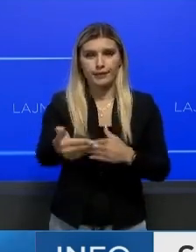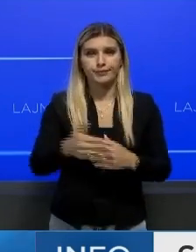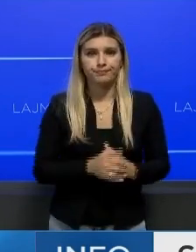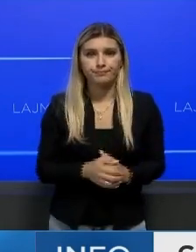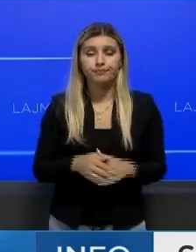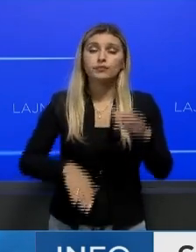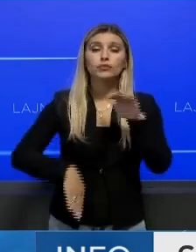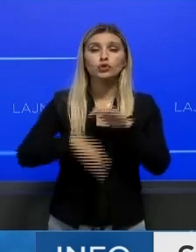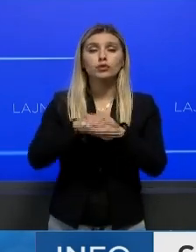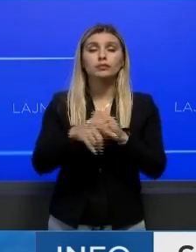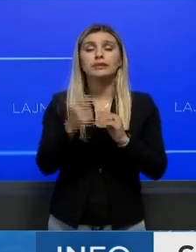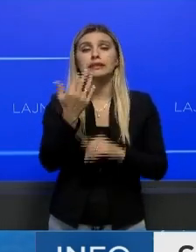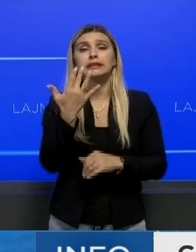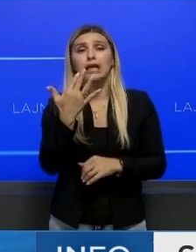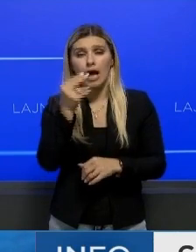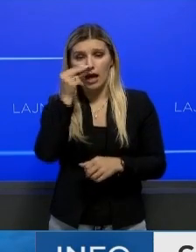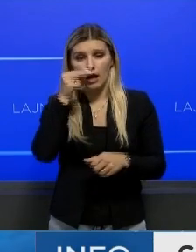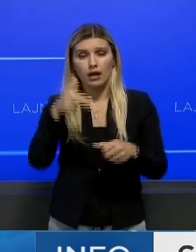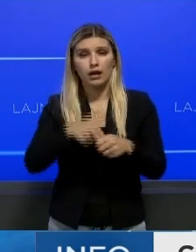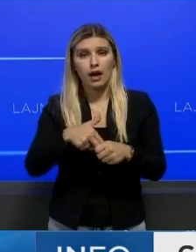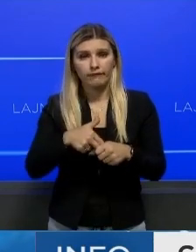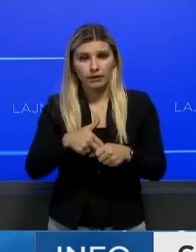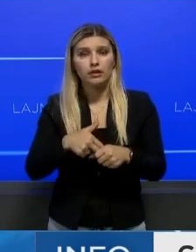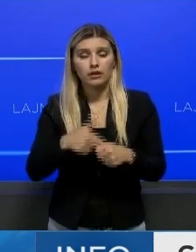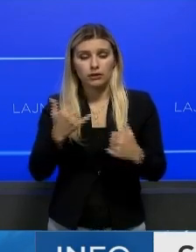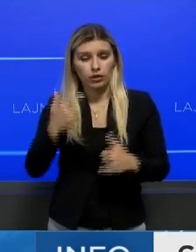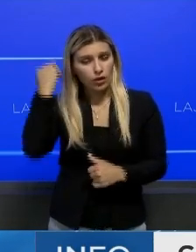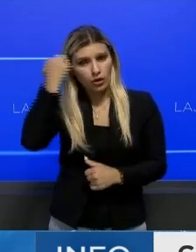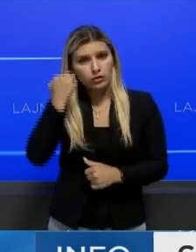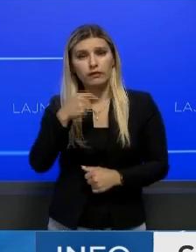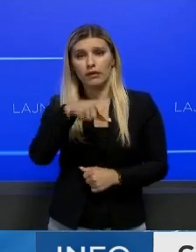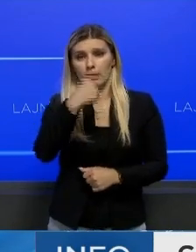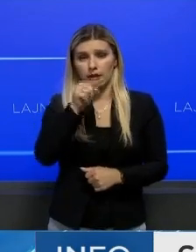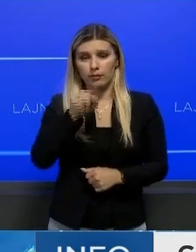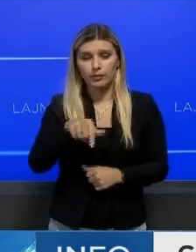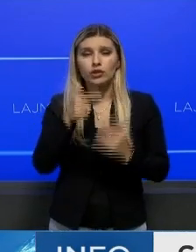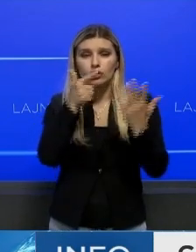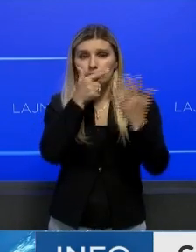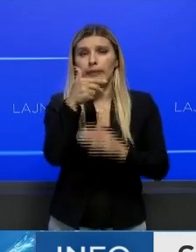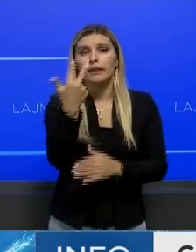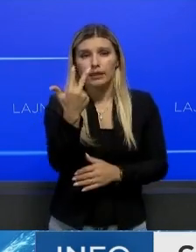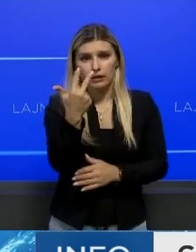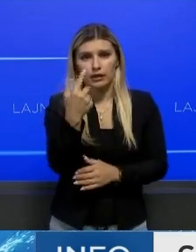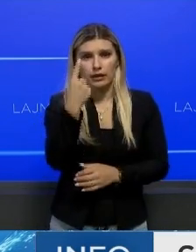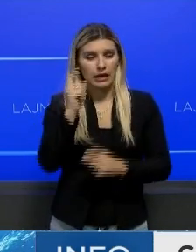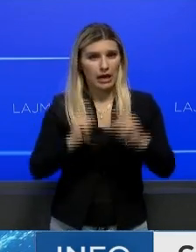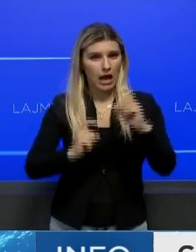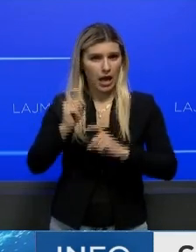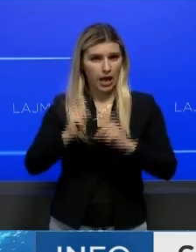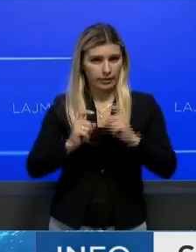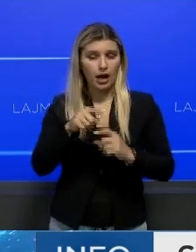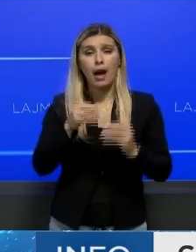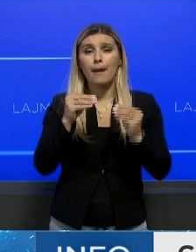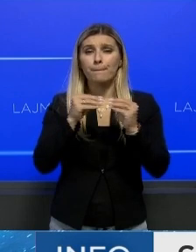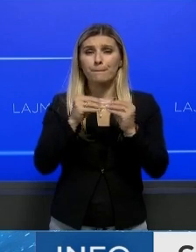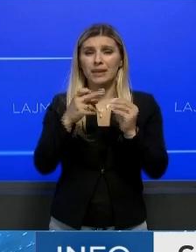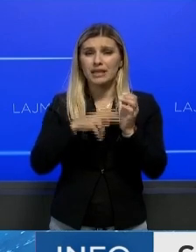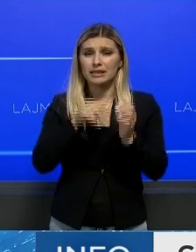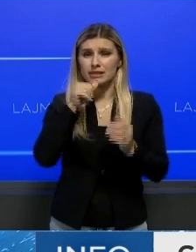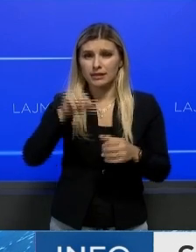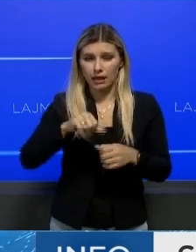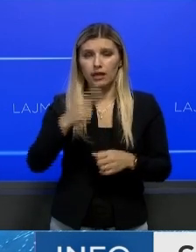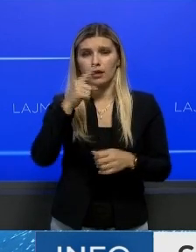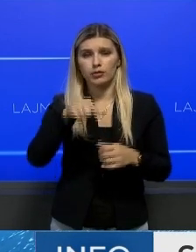Qmimi maksimali lejuar përshitjene naftës, sot në Kosovë është 1.73 euro për liter, për benzin është 1